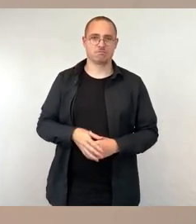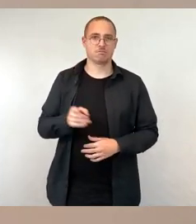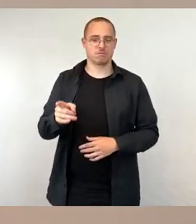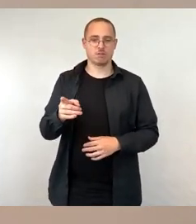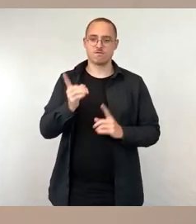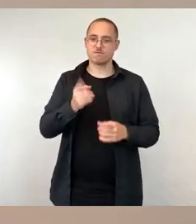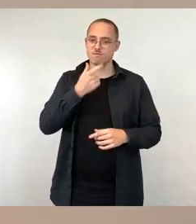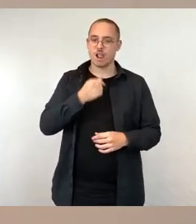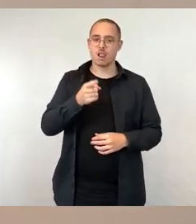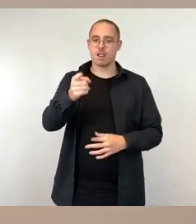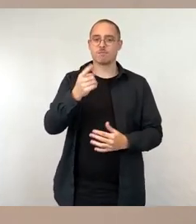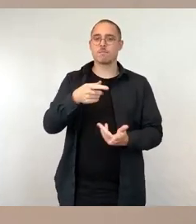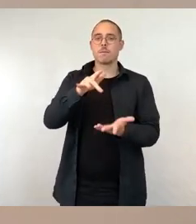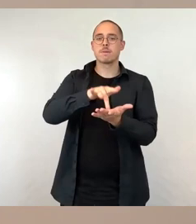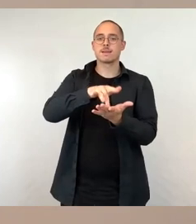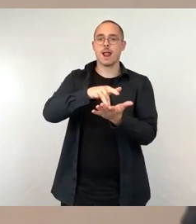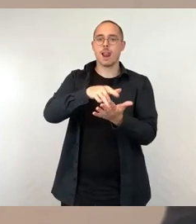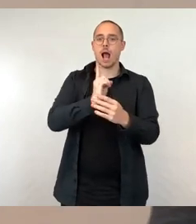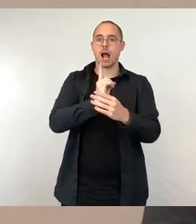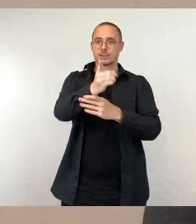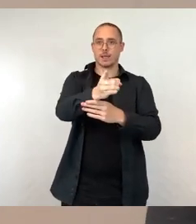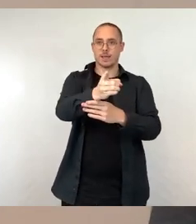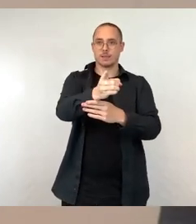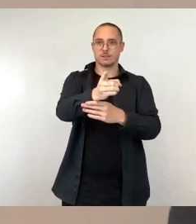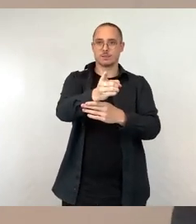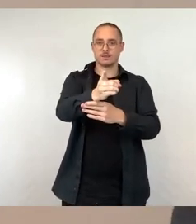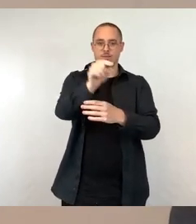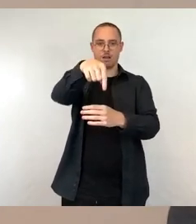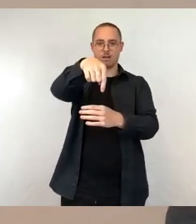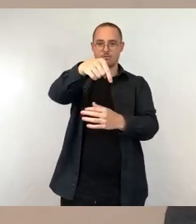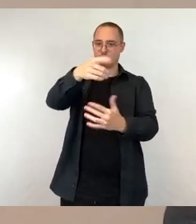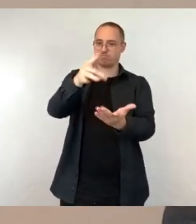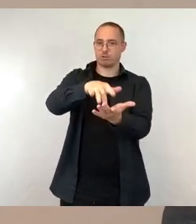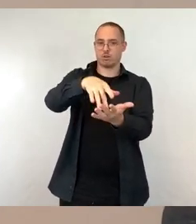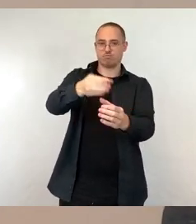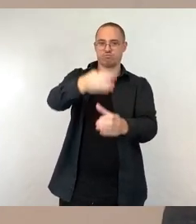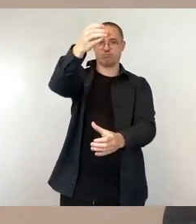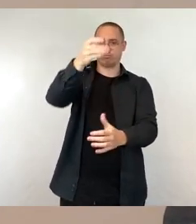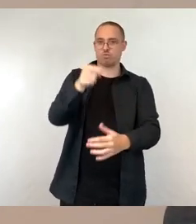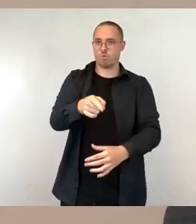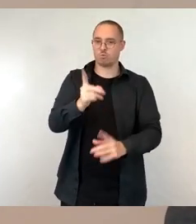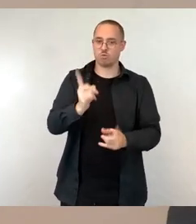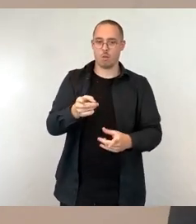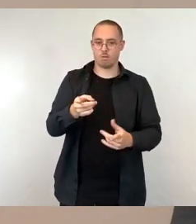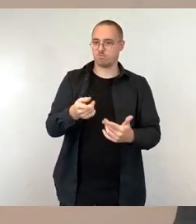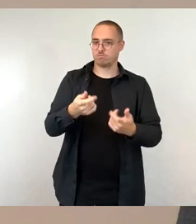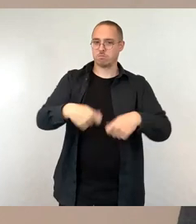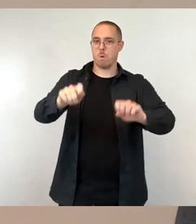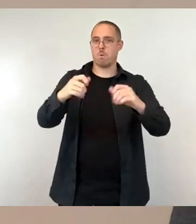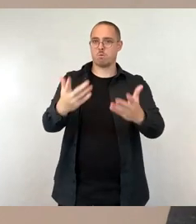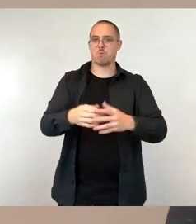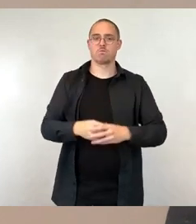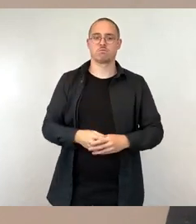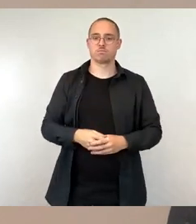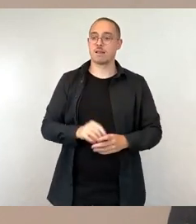Marwa-El-Schabini-Parks platziert sein wird. Sie sehen das ja gegenüber vom Eingang zum Landgericht insofern gut sichtbar